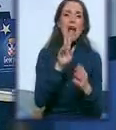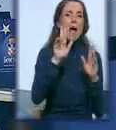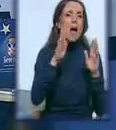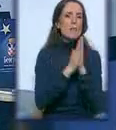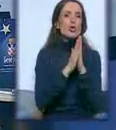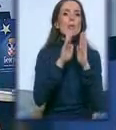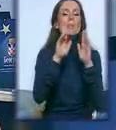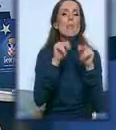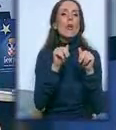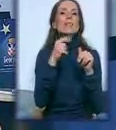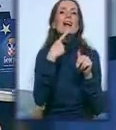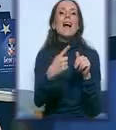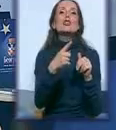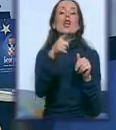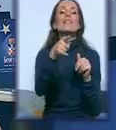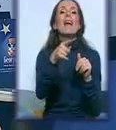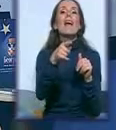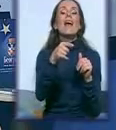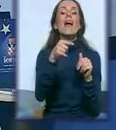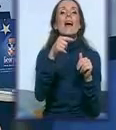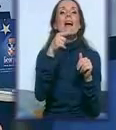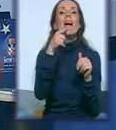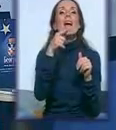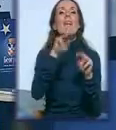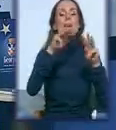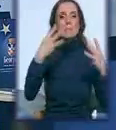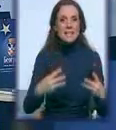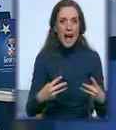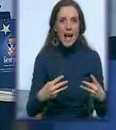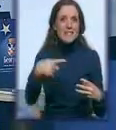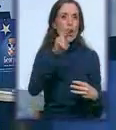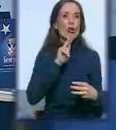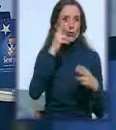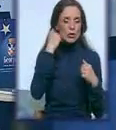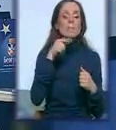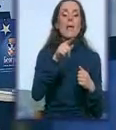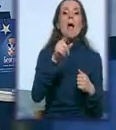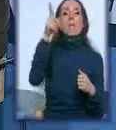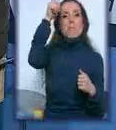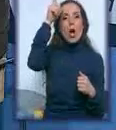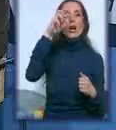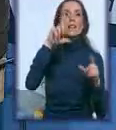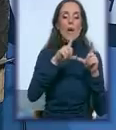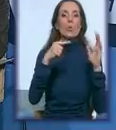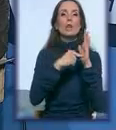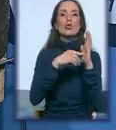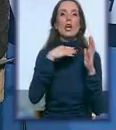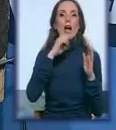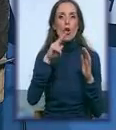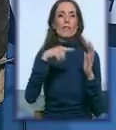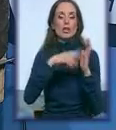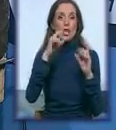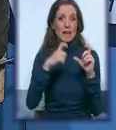potpisamo da kažete sajt. Imamo, znači, zaposete i sajt agencije beogradeu.gov.rs